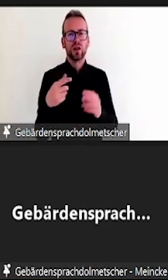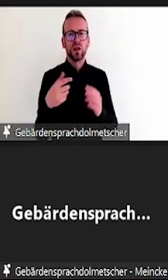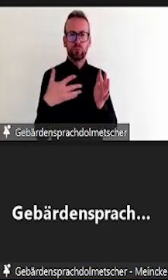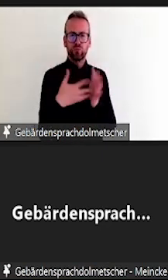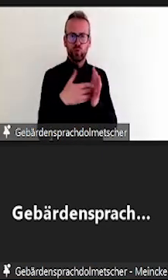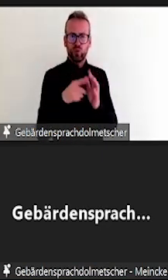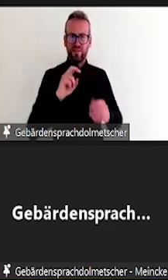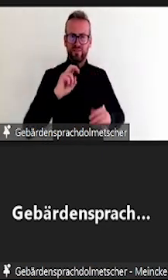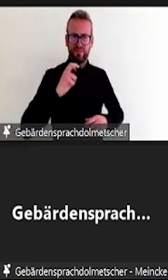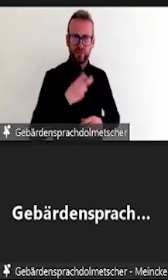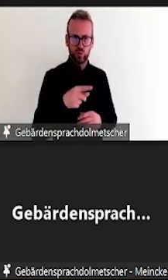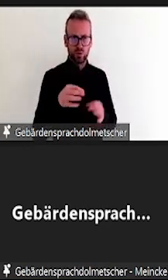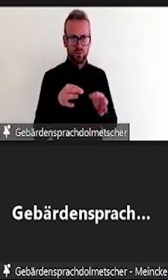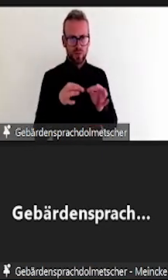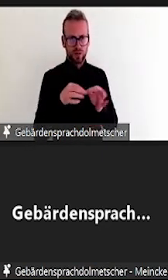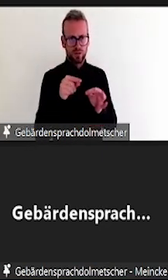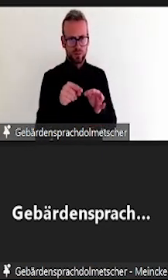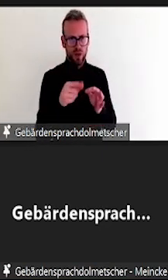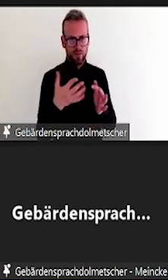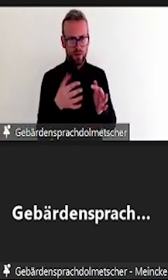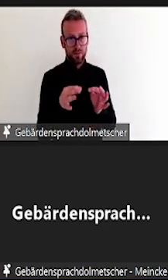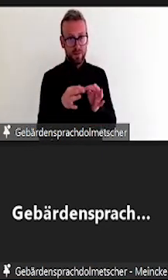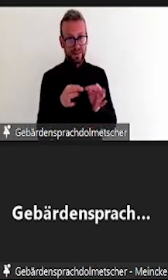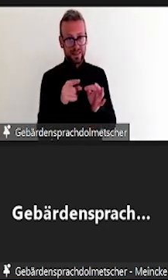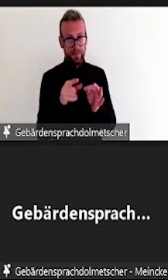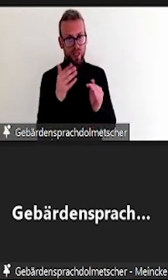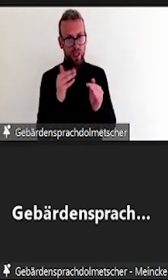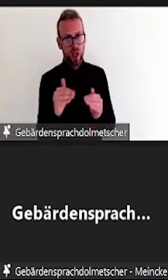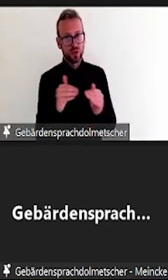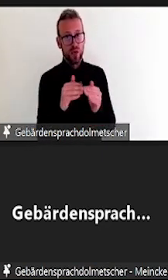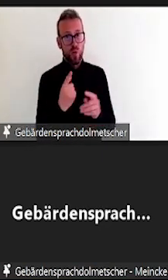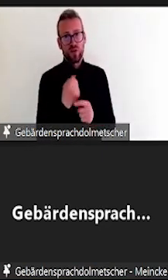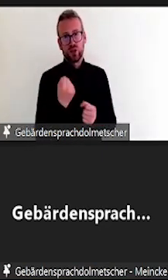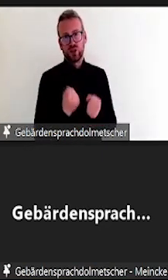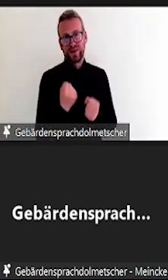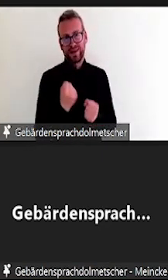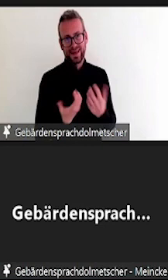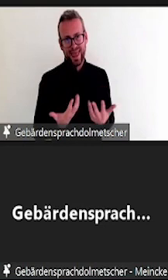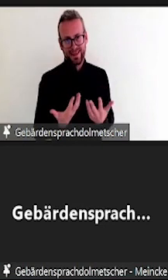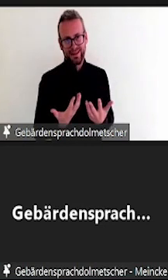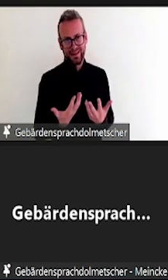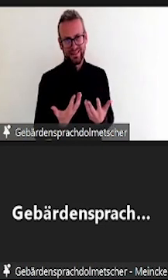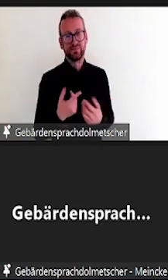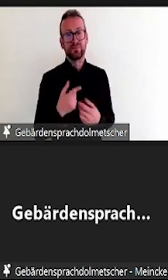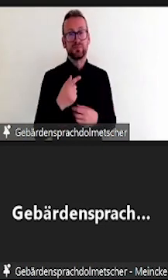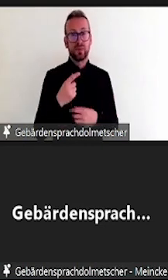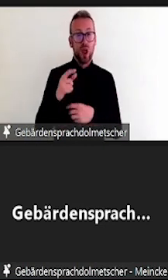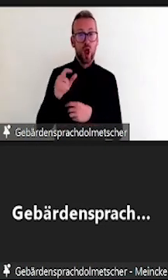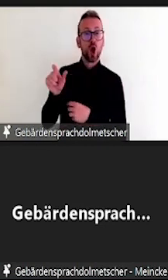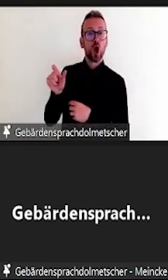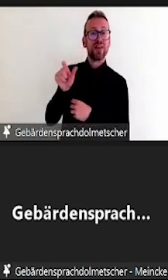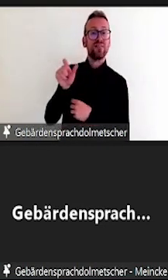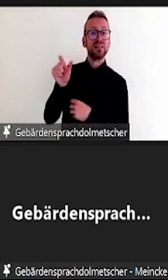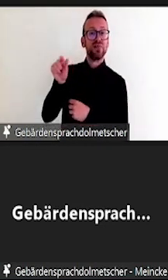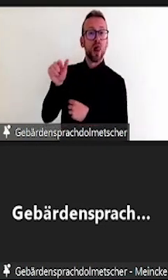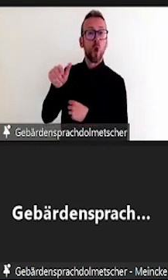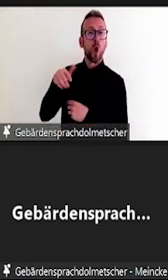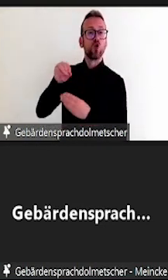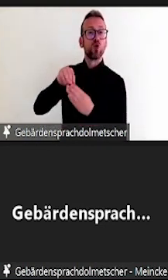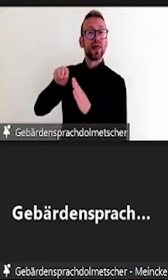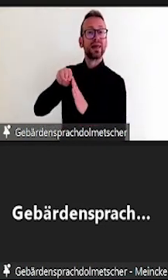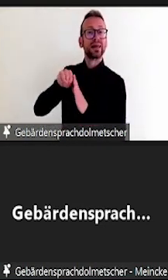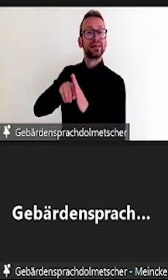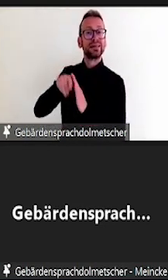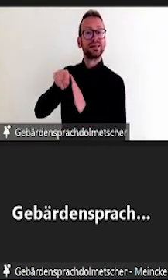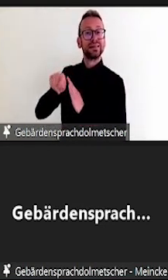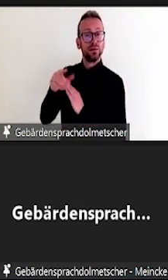problematisch und keine zulässige Maßnahme des Nachteilsausgleichs. Und ein häufiges Problem ist auch der Ersatz eines Prüfungsformats durch